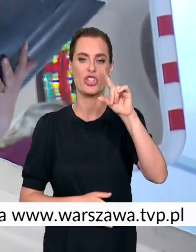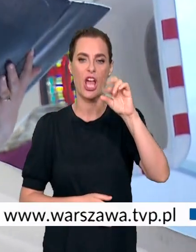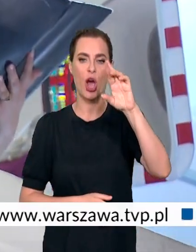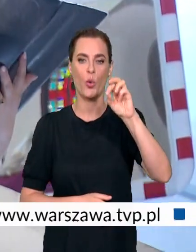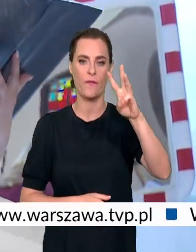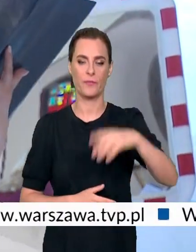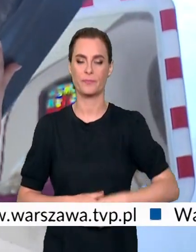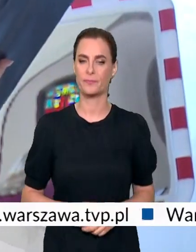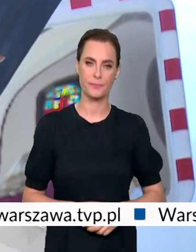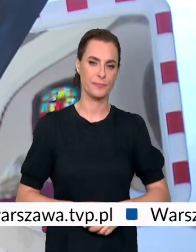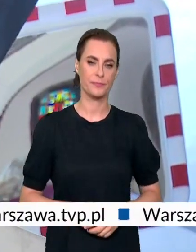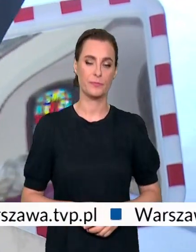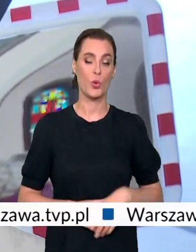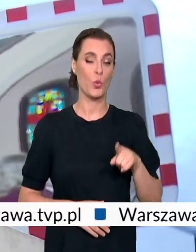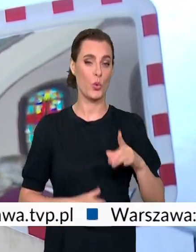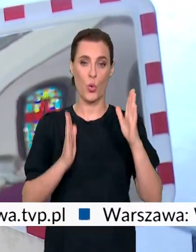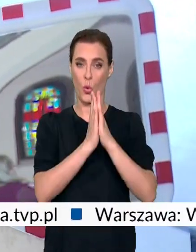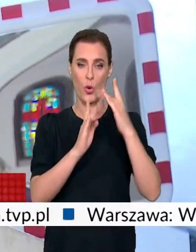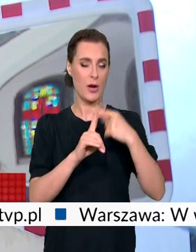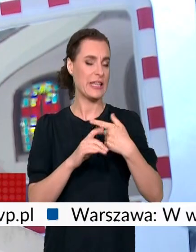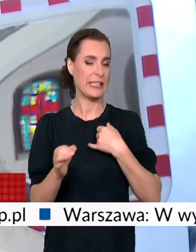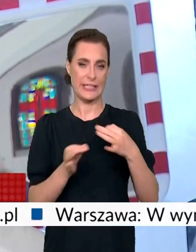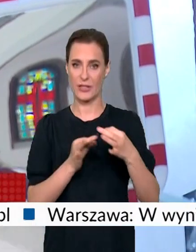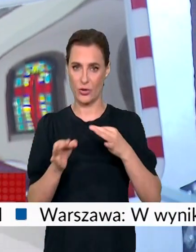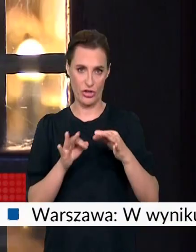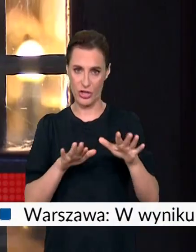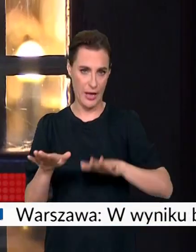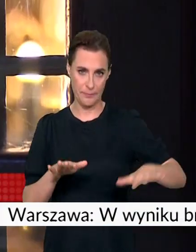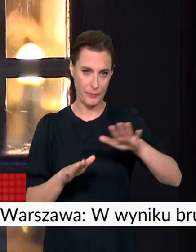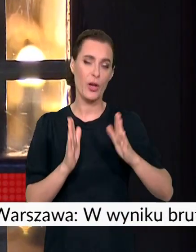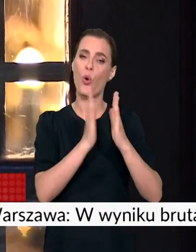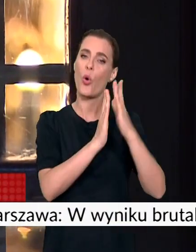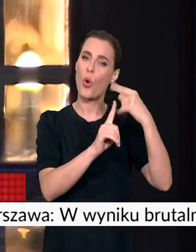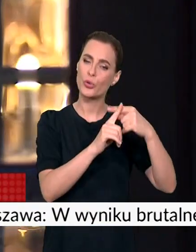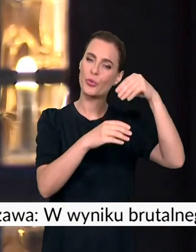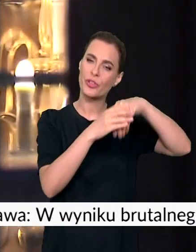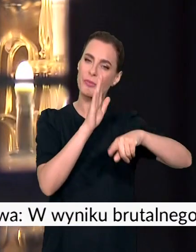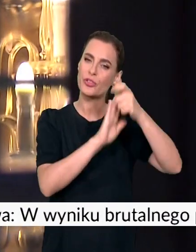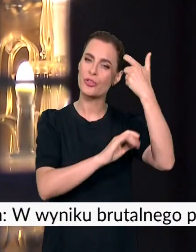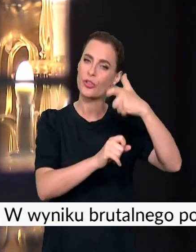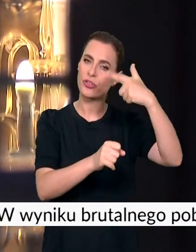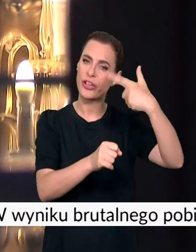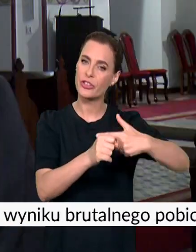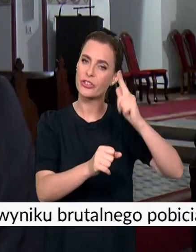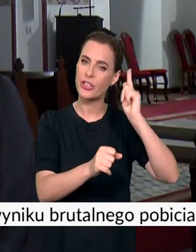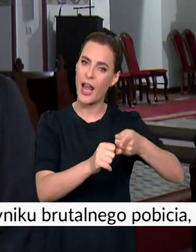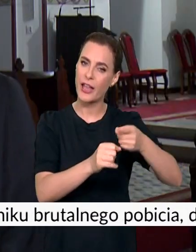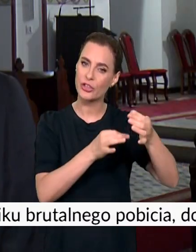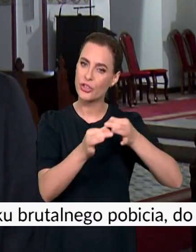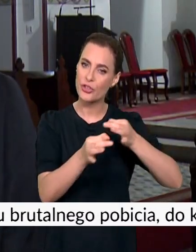To miejsce historyczne w pobliżu Łazienek Królewskich. Niewielki kościół skrywa 120 lat historii.